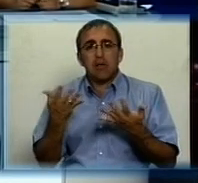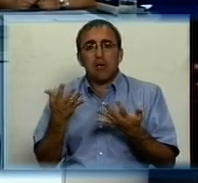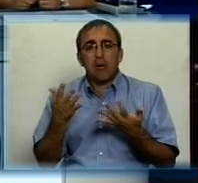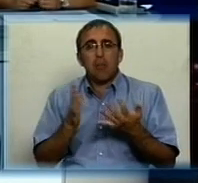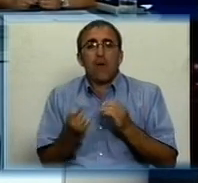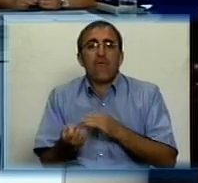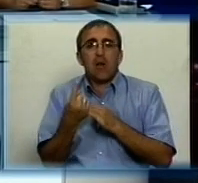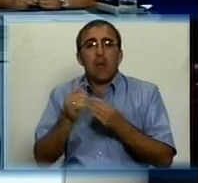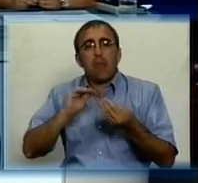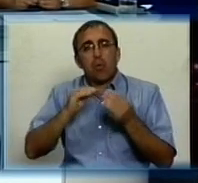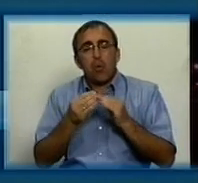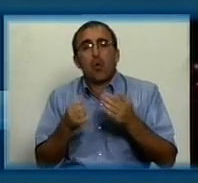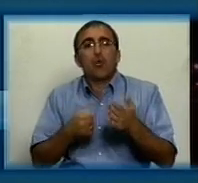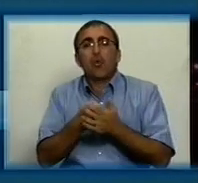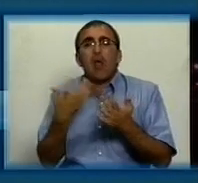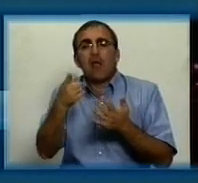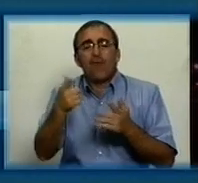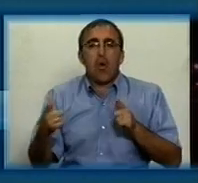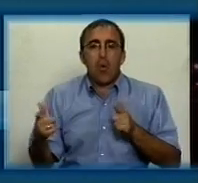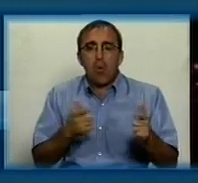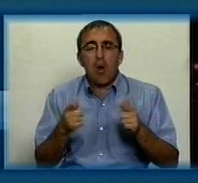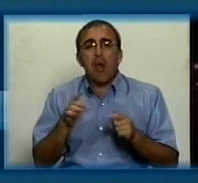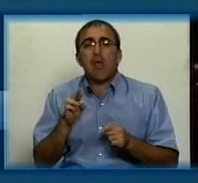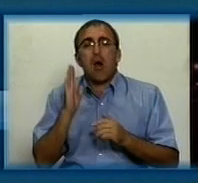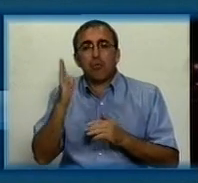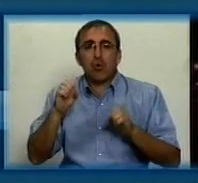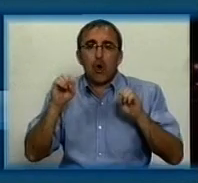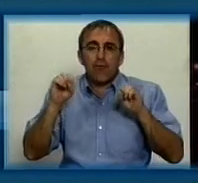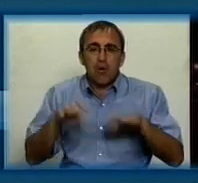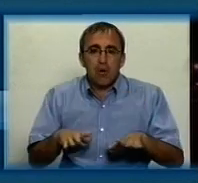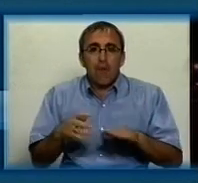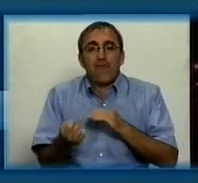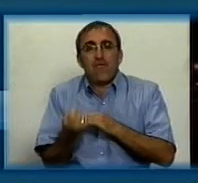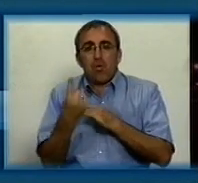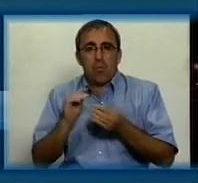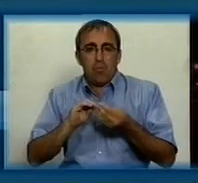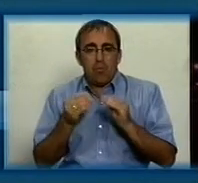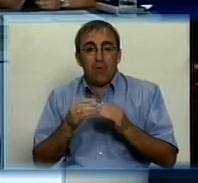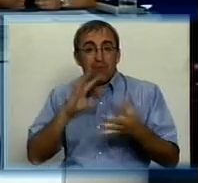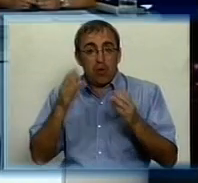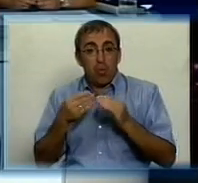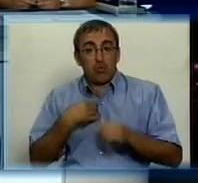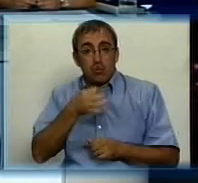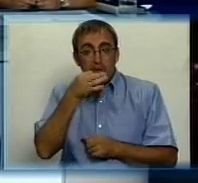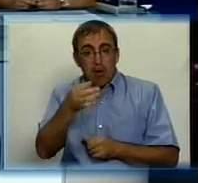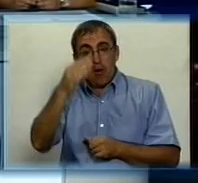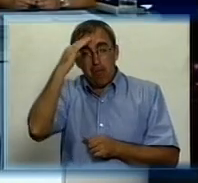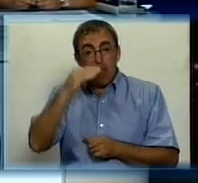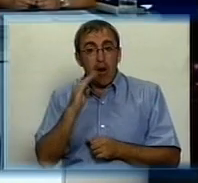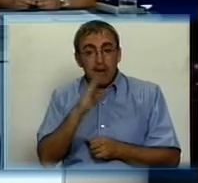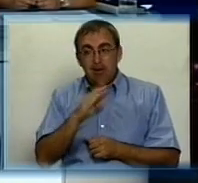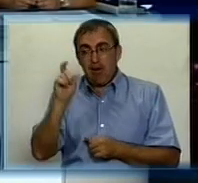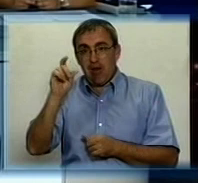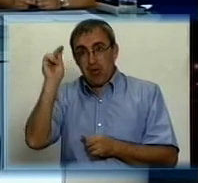виникнути, наприклад, проблеми, до яких ви готувалися, як будемо вирішувати, якщо виникнуть проблеми. Взагалі, хочу сказати, як і батьків і абітрієнтів,